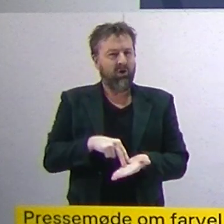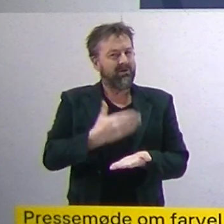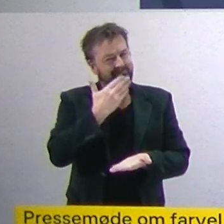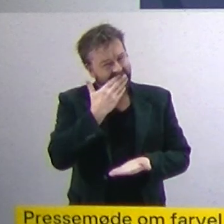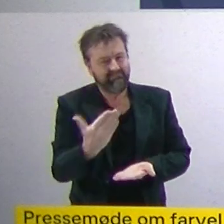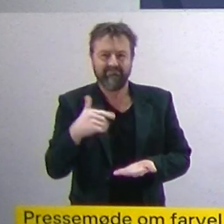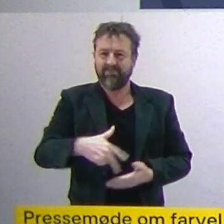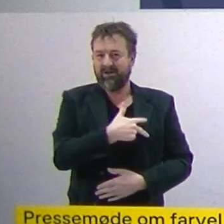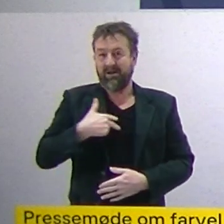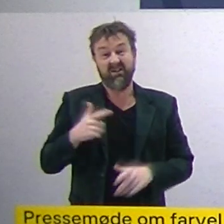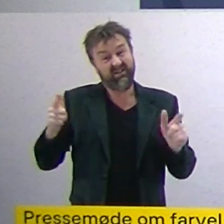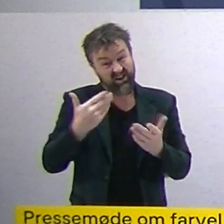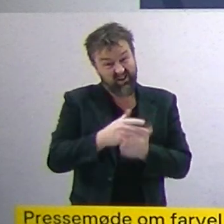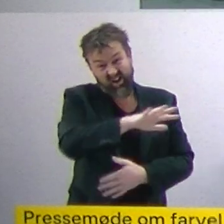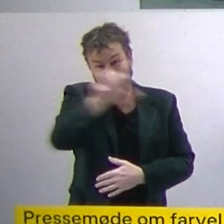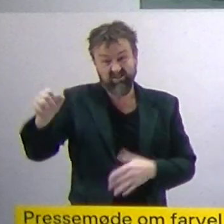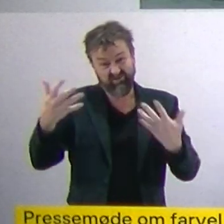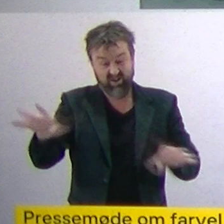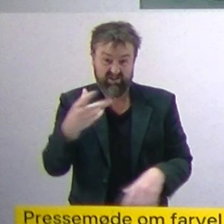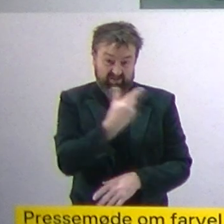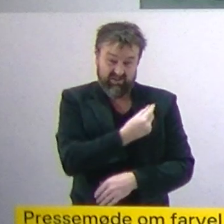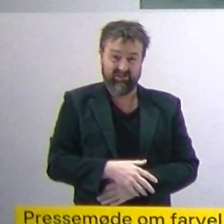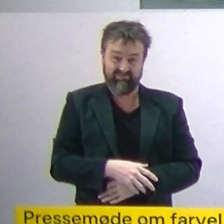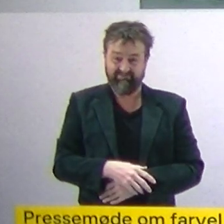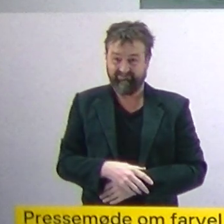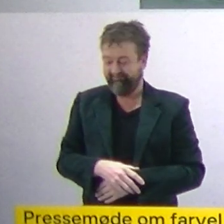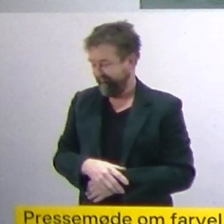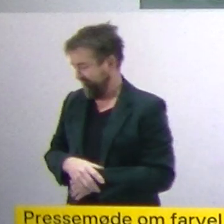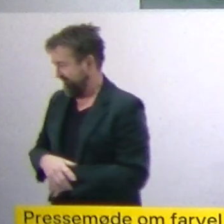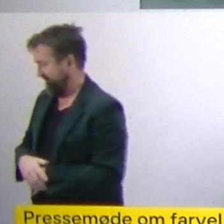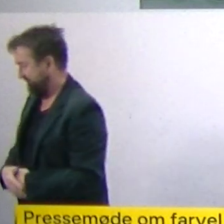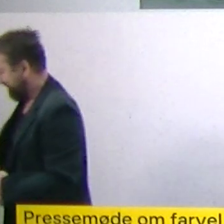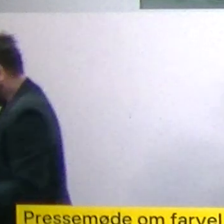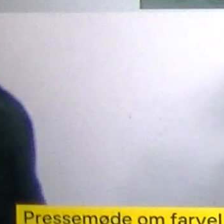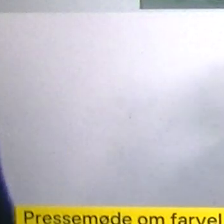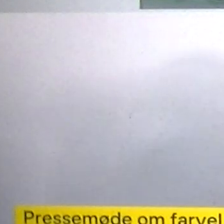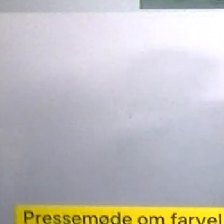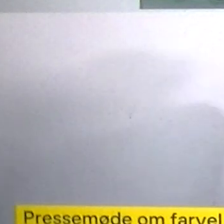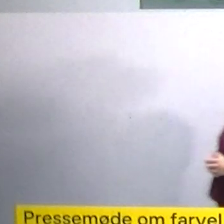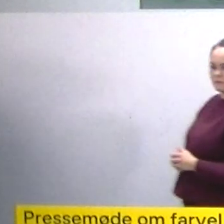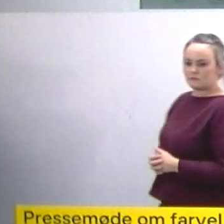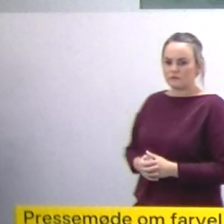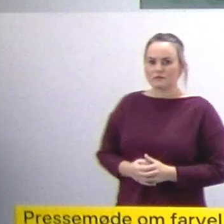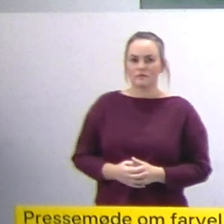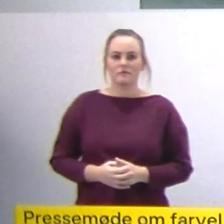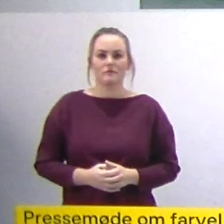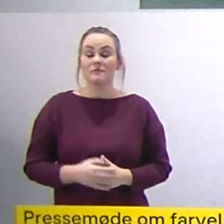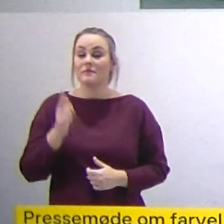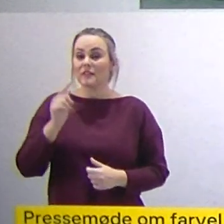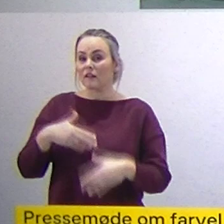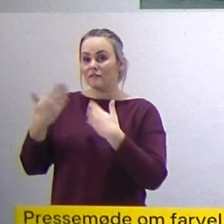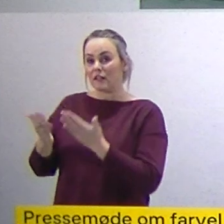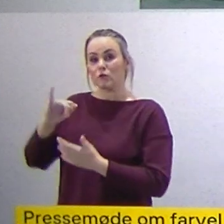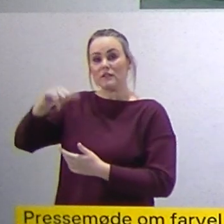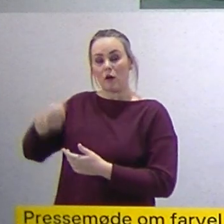nu. Så tak til alle jer, der har taget vaccinerne. Tak fordi det står også, superlæder siden af C20 har været skrødt. Ja, er der noget, vi har skulle